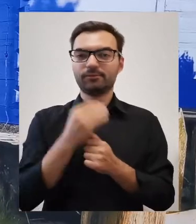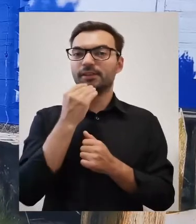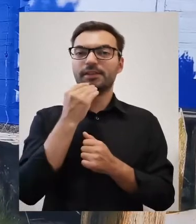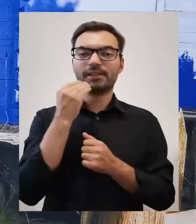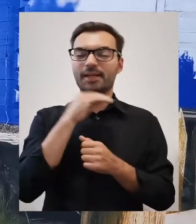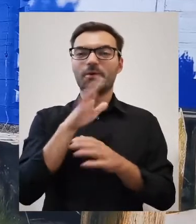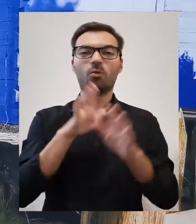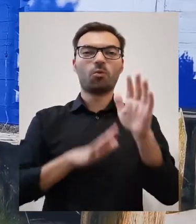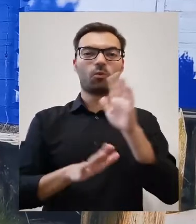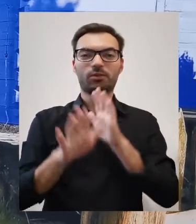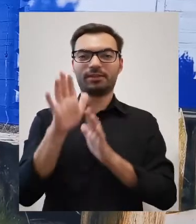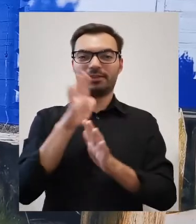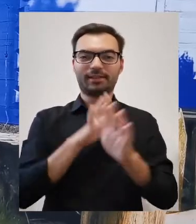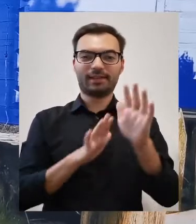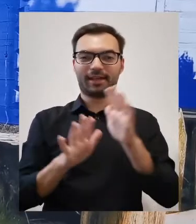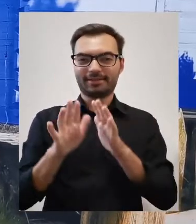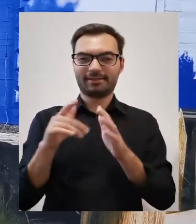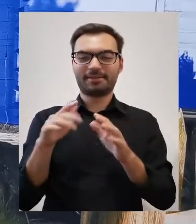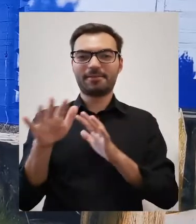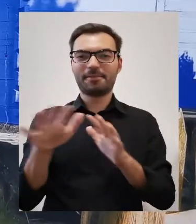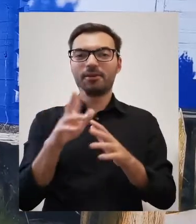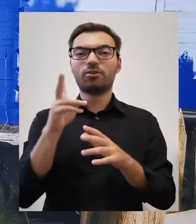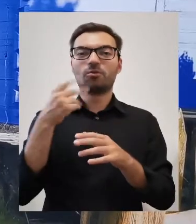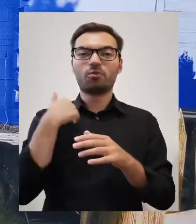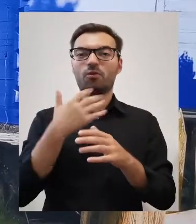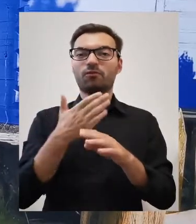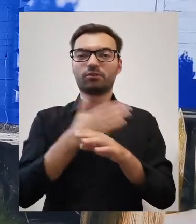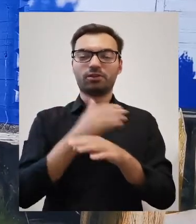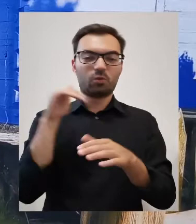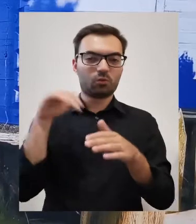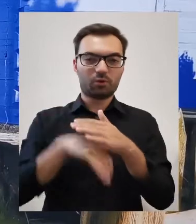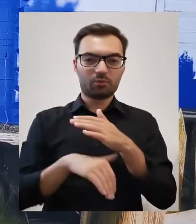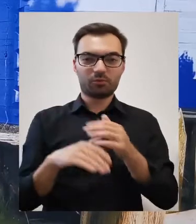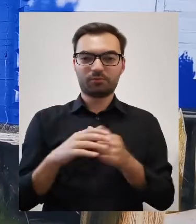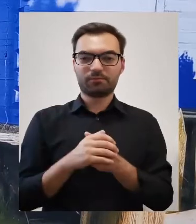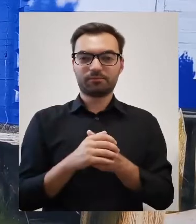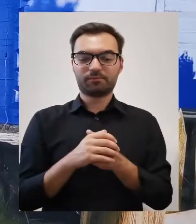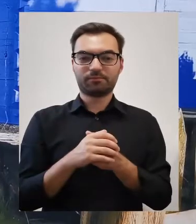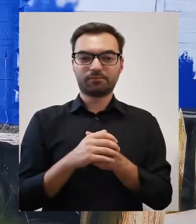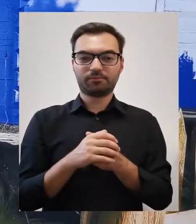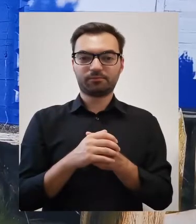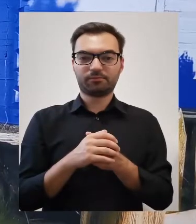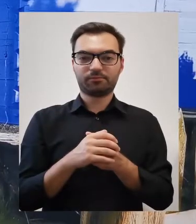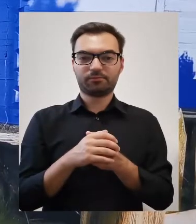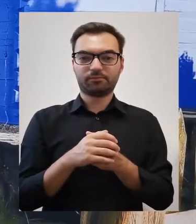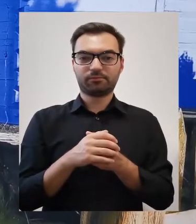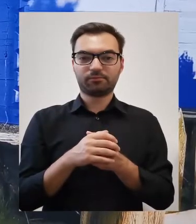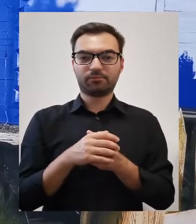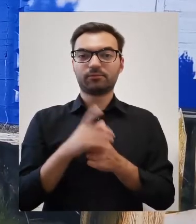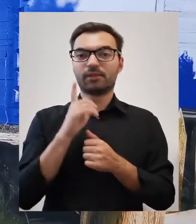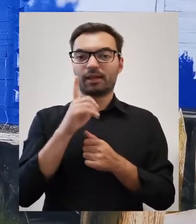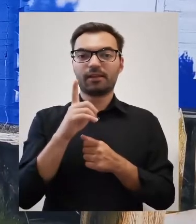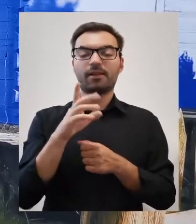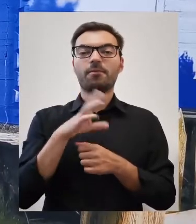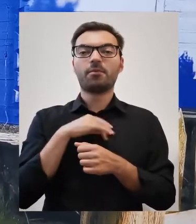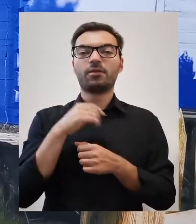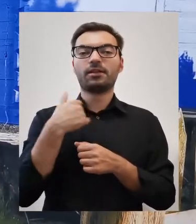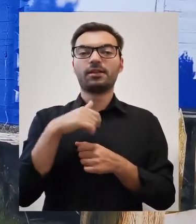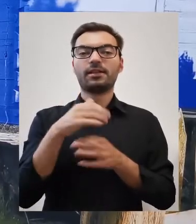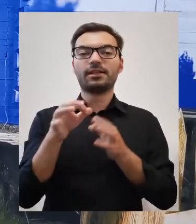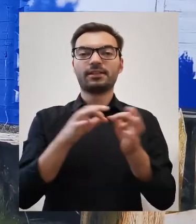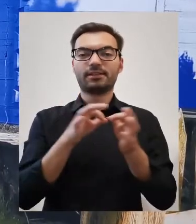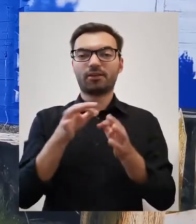Tak więc najlepiej omijać miejsca, w których się ktoś utopił. Natomiast można